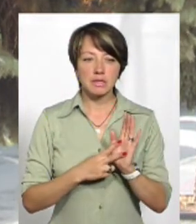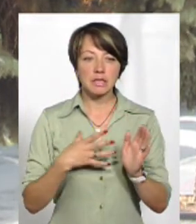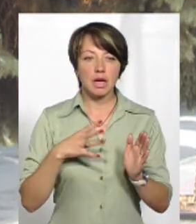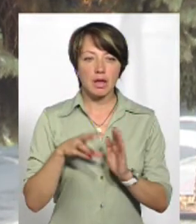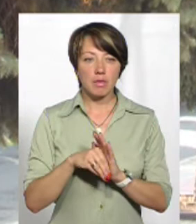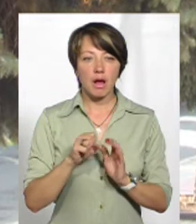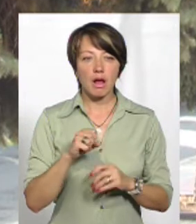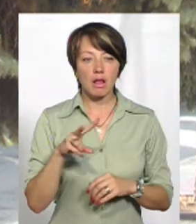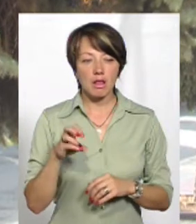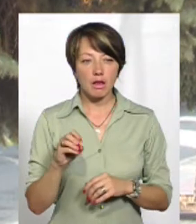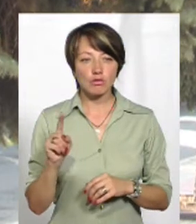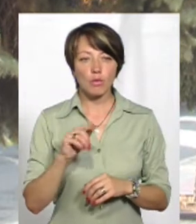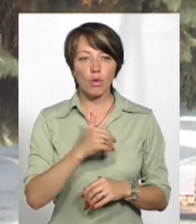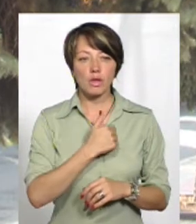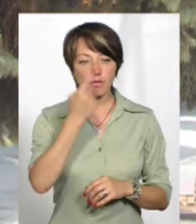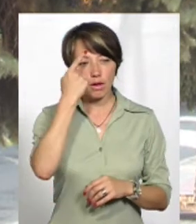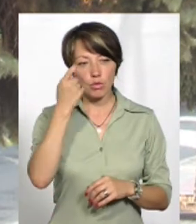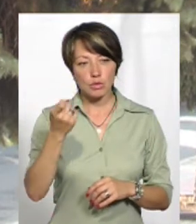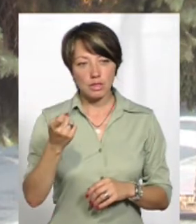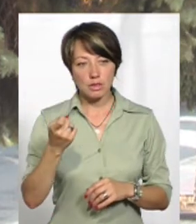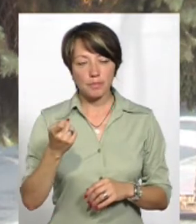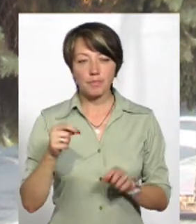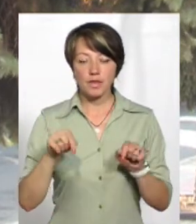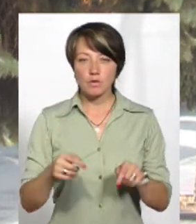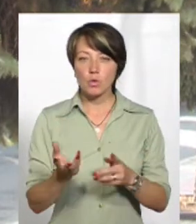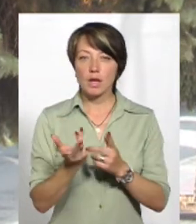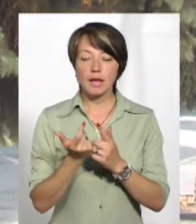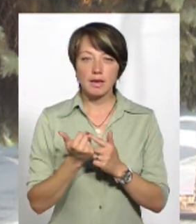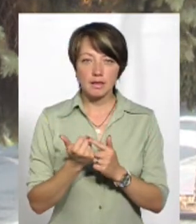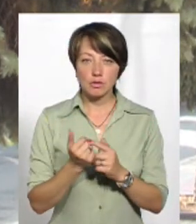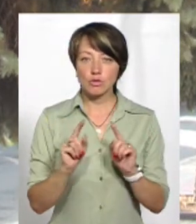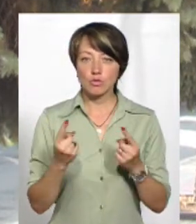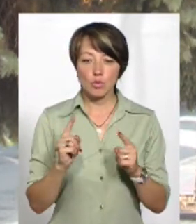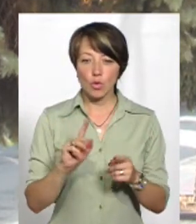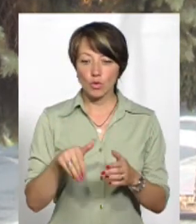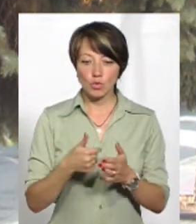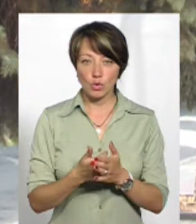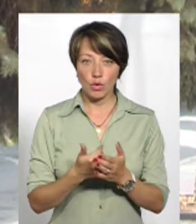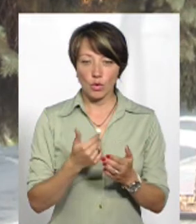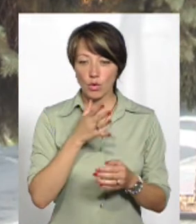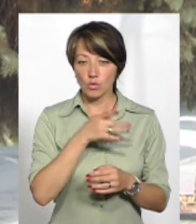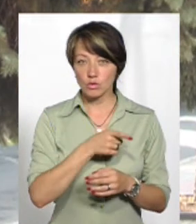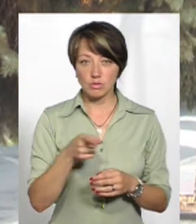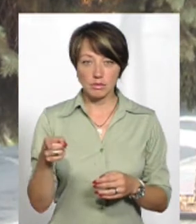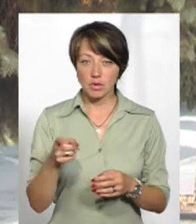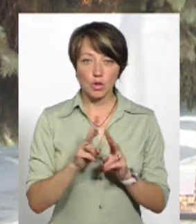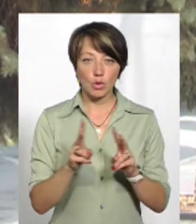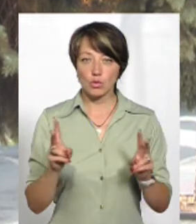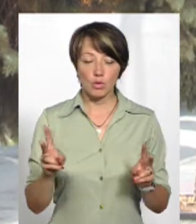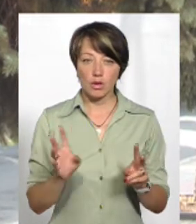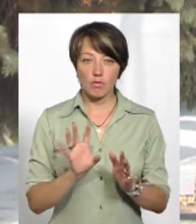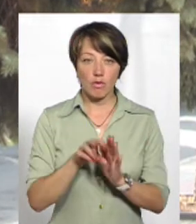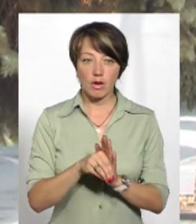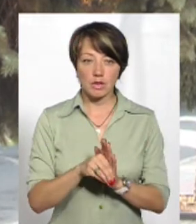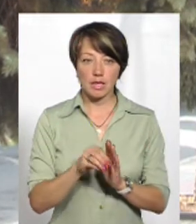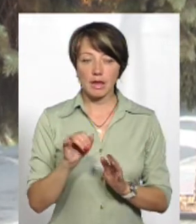Але, що би хотів наголосити, цю кількість чомусь до останнього часу ніхто не впроваджував